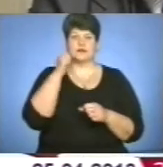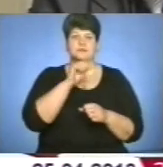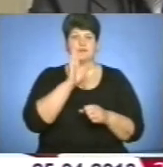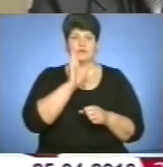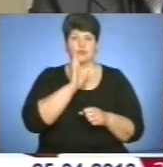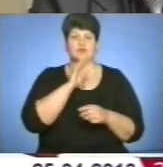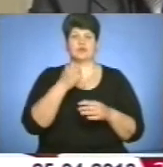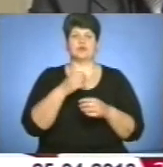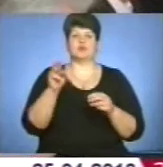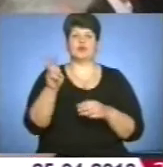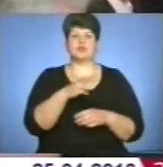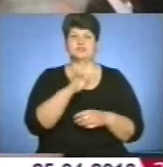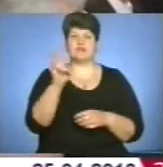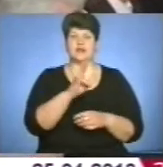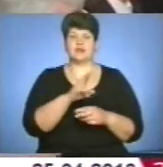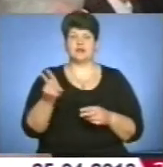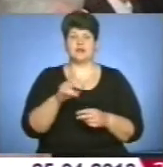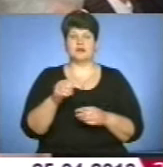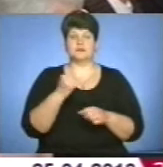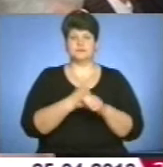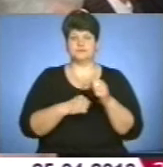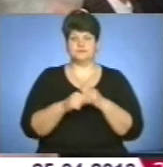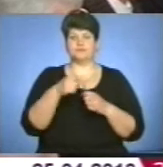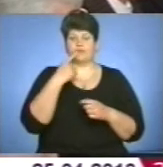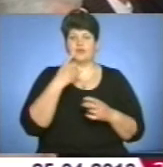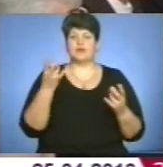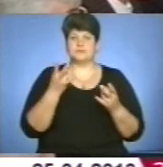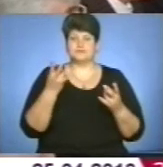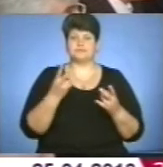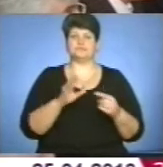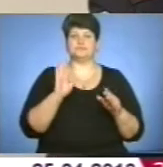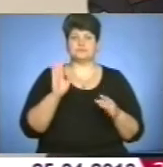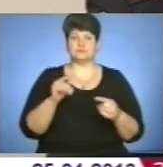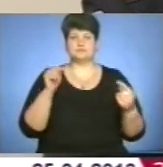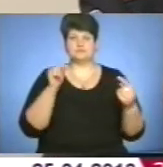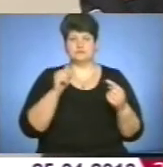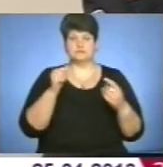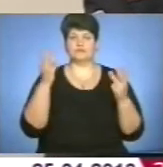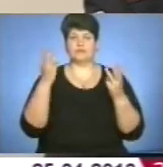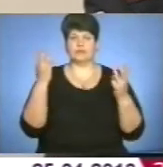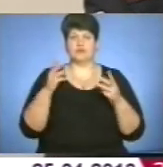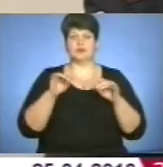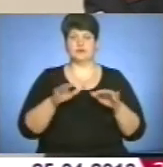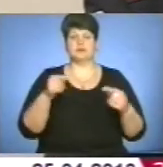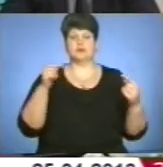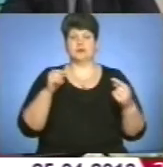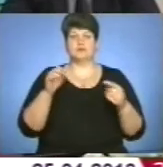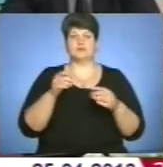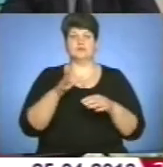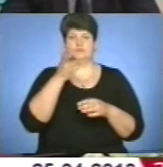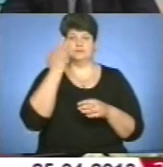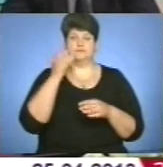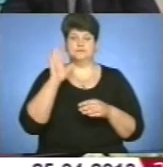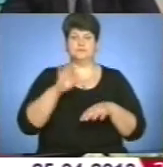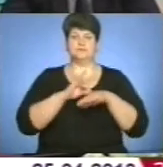Працівники Державної служби надзвичайних ситуацій закликають дотримуватися проти пожежних заходів під час свят, а спокій краян під час